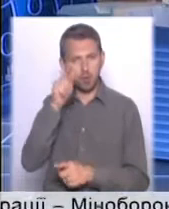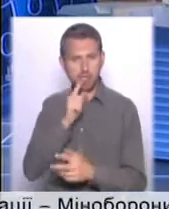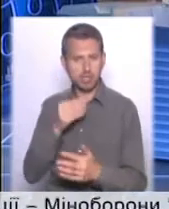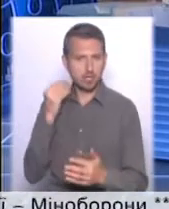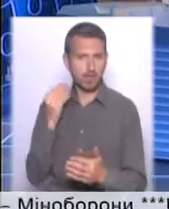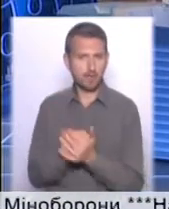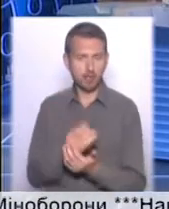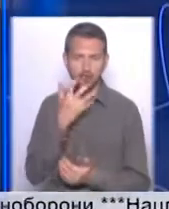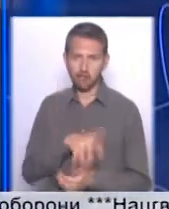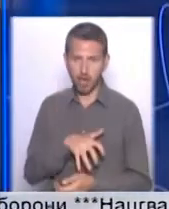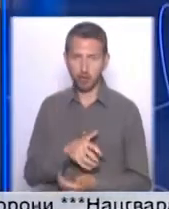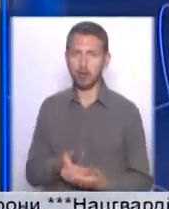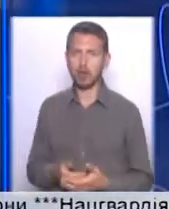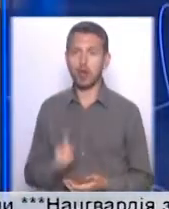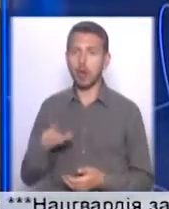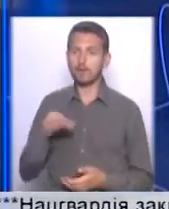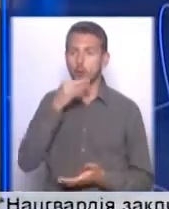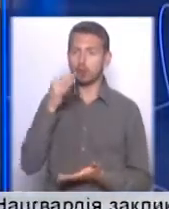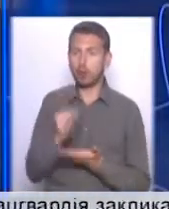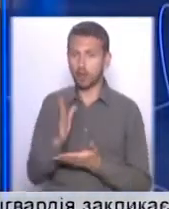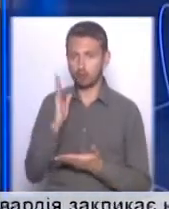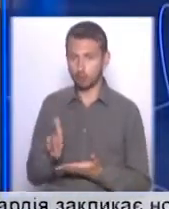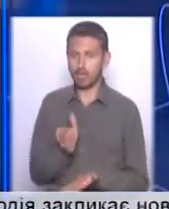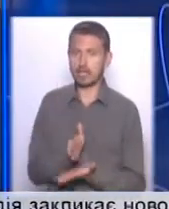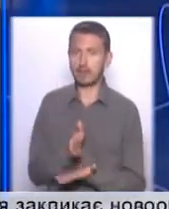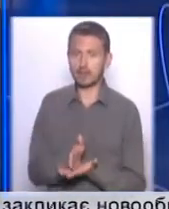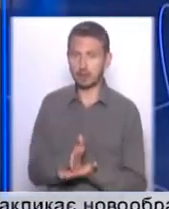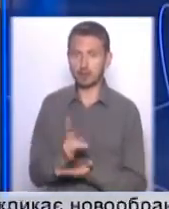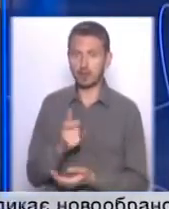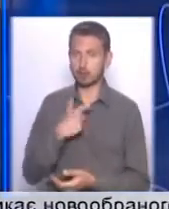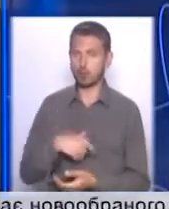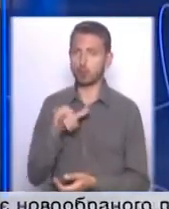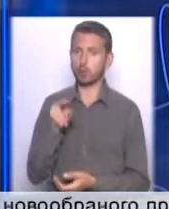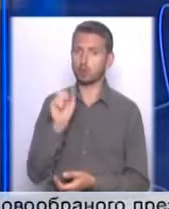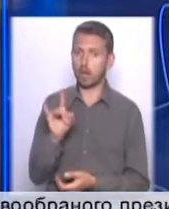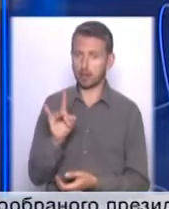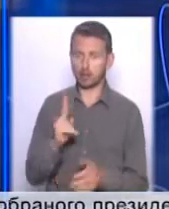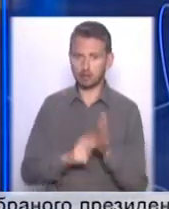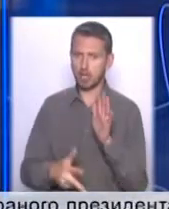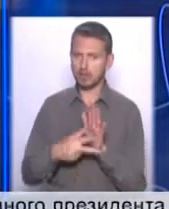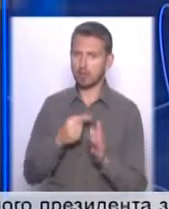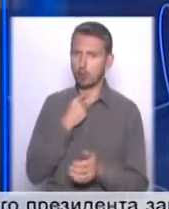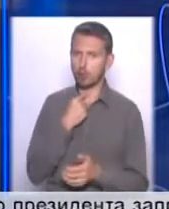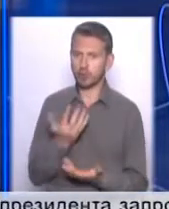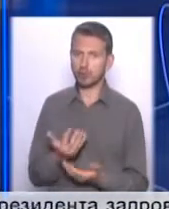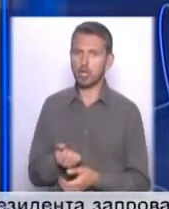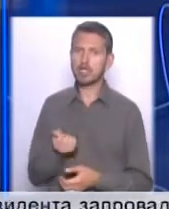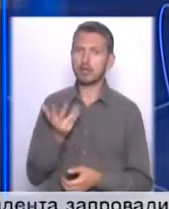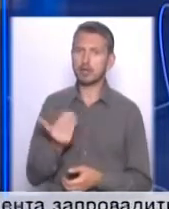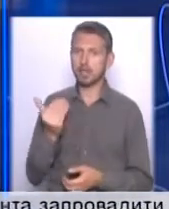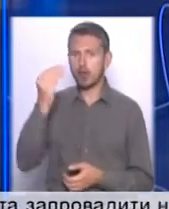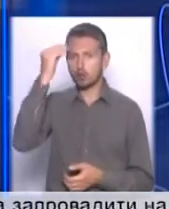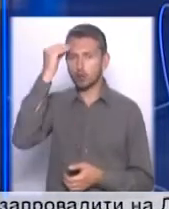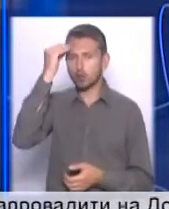жару, але давали то не давали, а всю відповідальність буде нести на собі удар, бо 78 голосів. Наскільки, на вашу